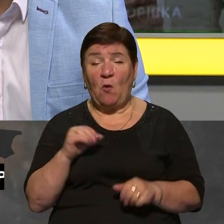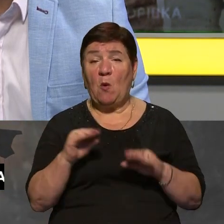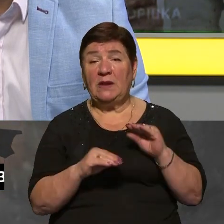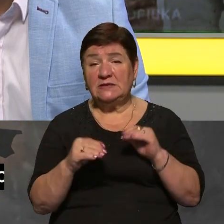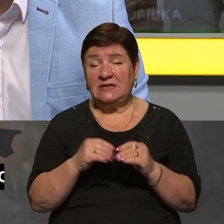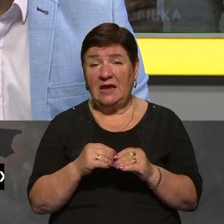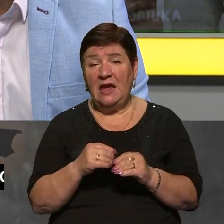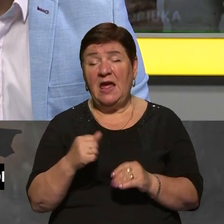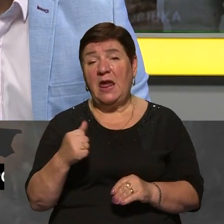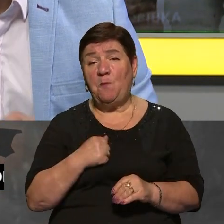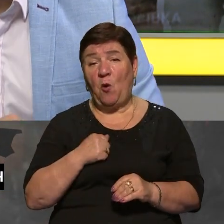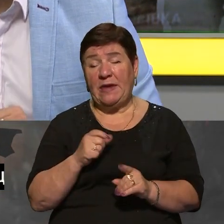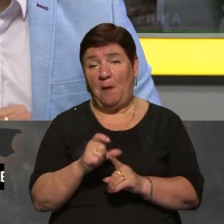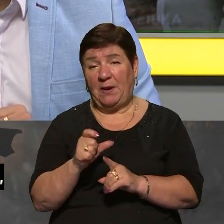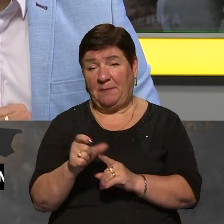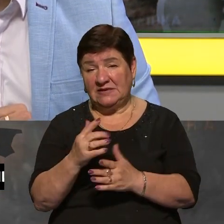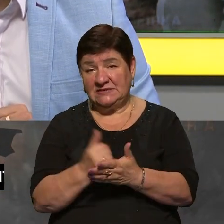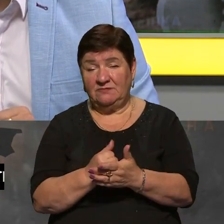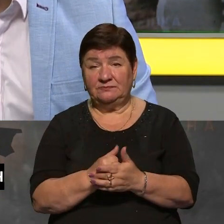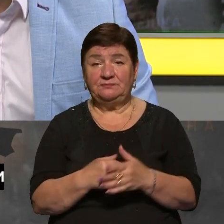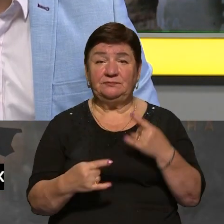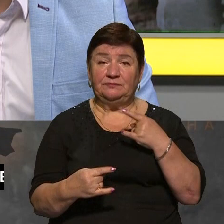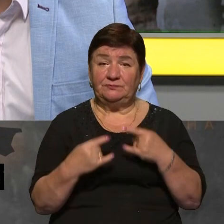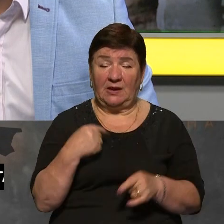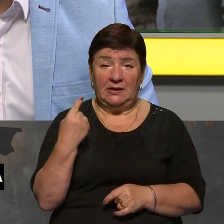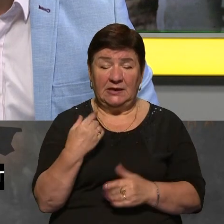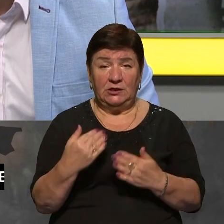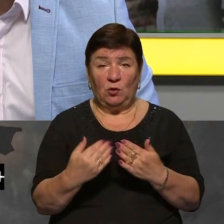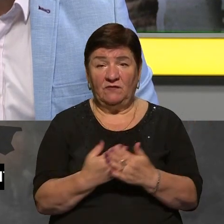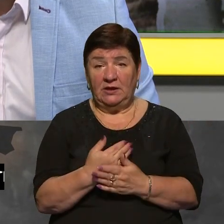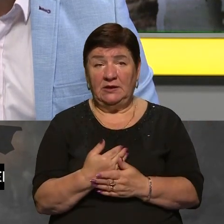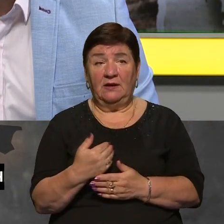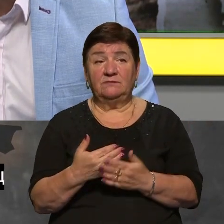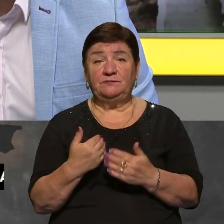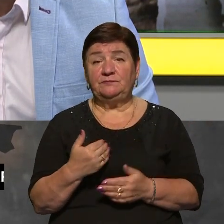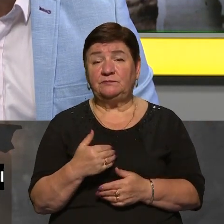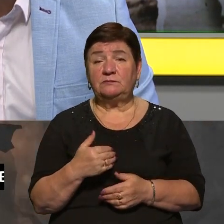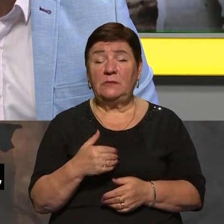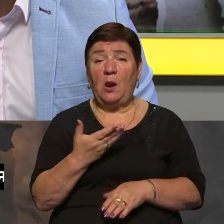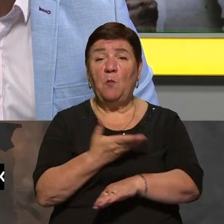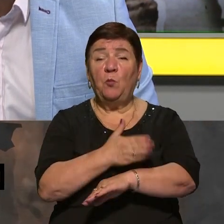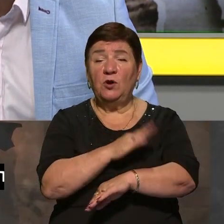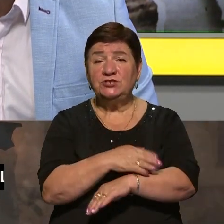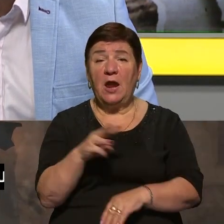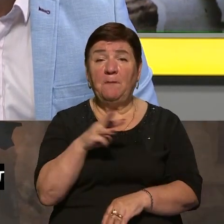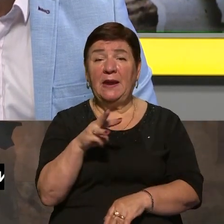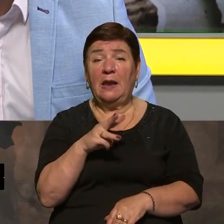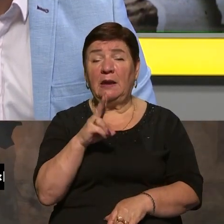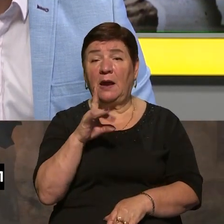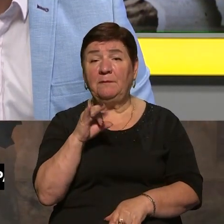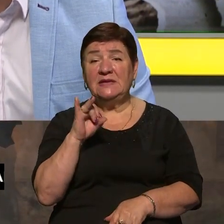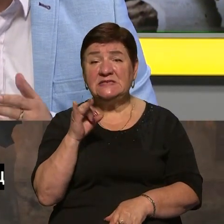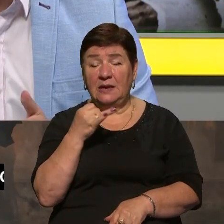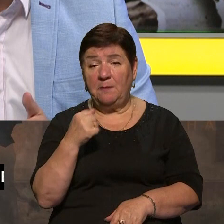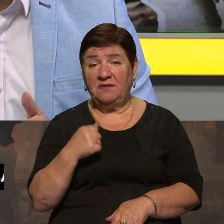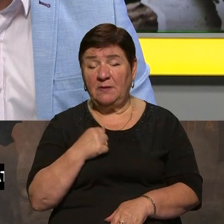боєприпасів. В ефірі телемарафону «Єдині новини» віцемаршалок Сенату Польщі Міхал Камінський заявив, що